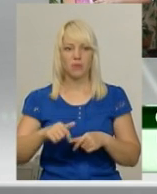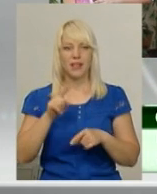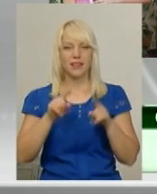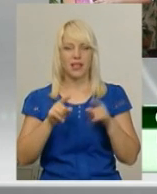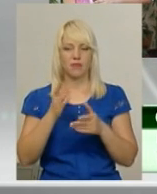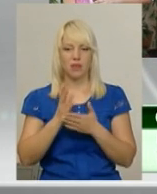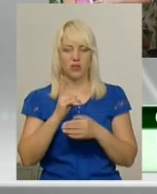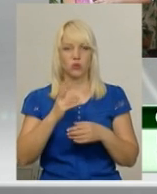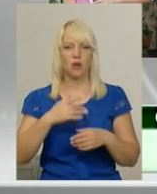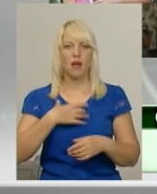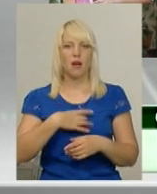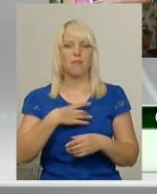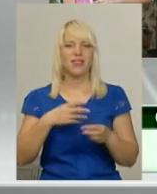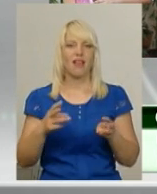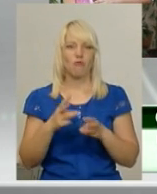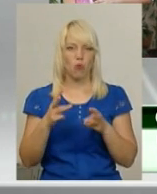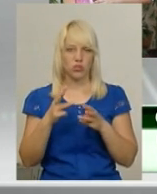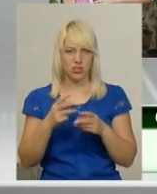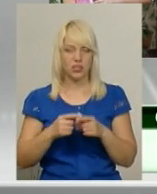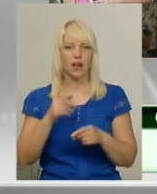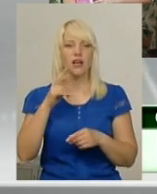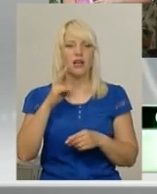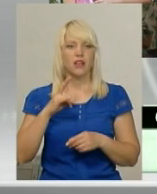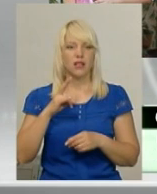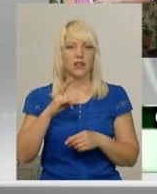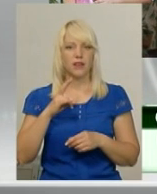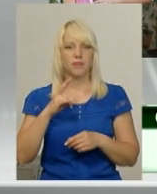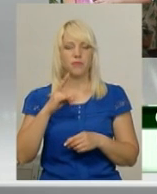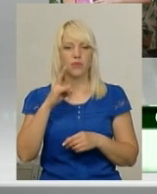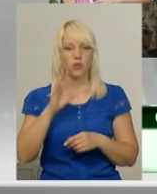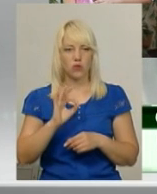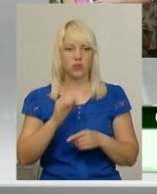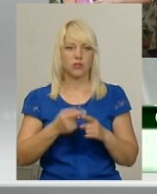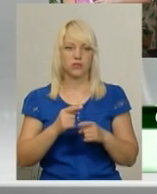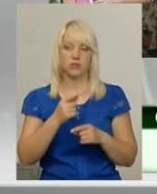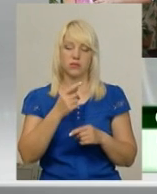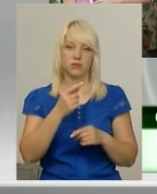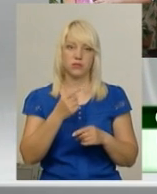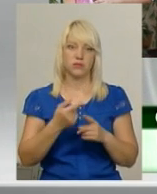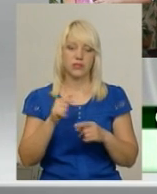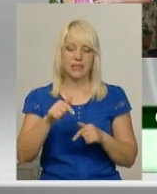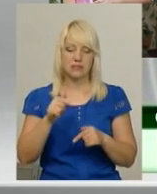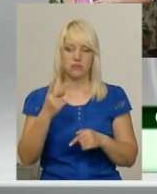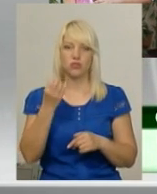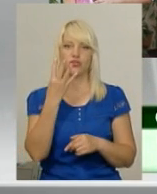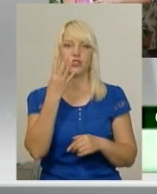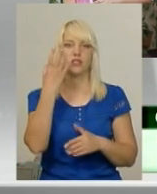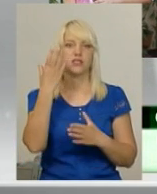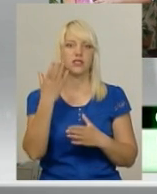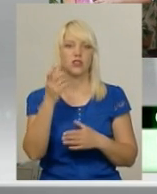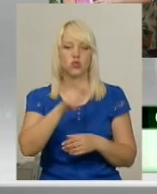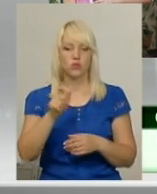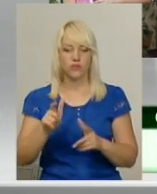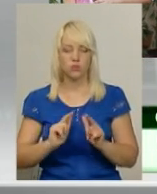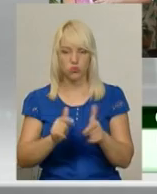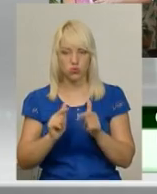Якщо ми поступали там по одному, по два в день, а це за два дні 14, то це багато. Це біти не щеплені, щеплені не